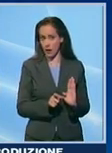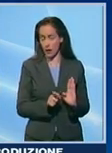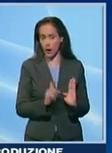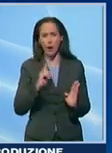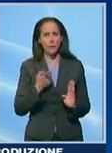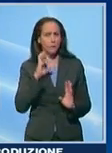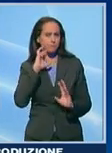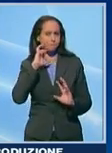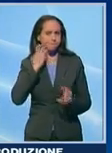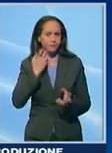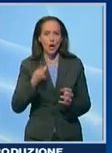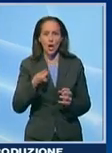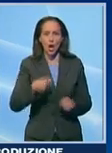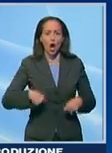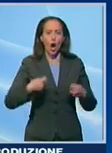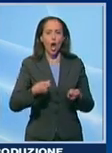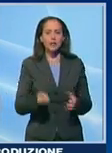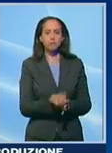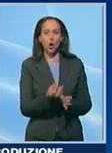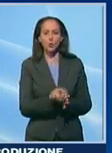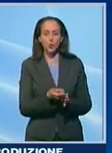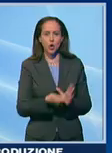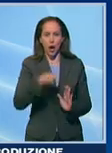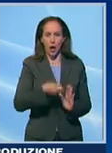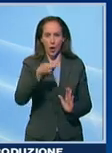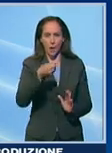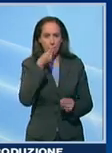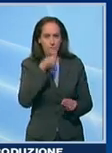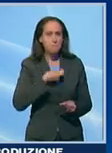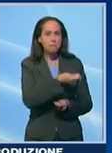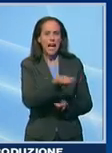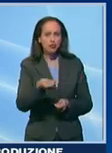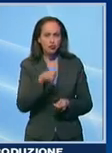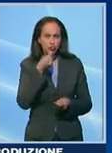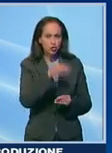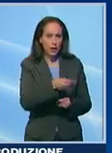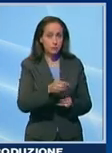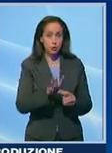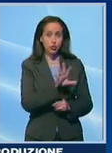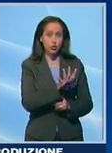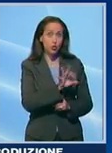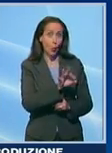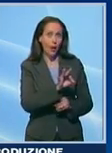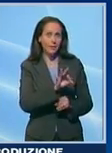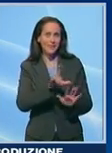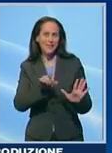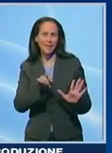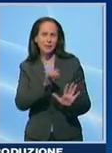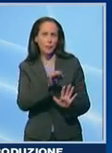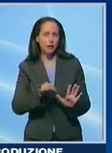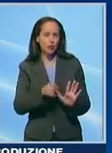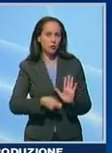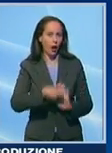situazione dell'aumento dei costi di produzione, il costo della mangi mistica è aumentato dal 50 al 70%. Quindi